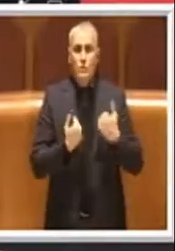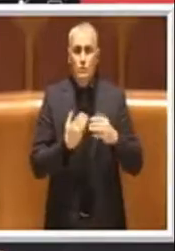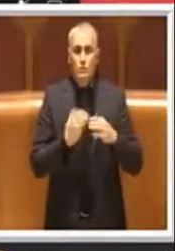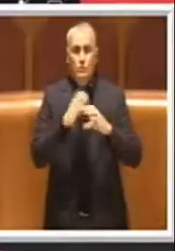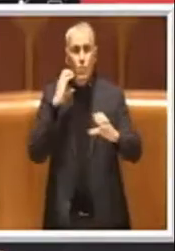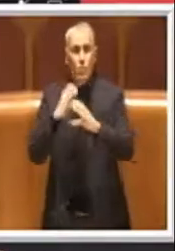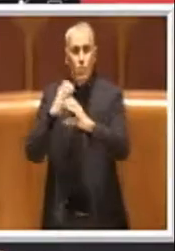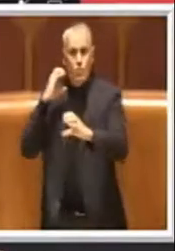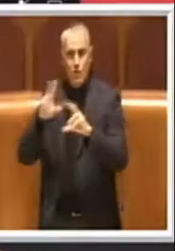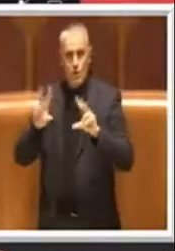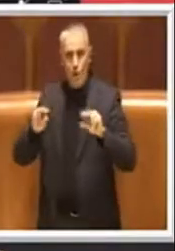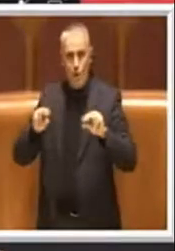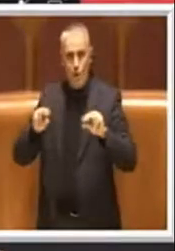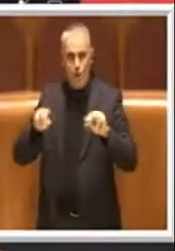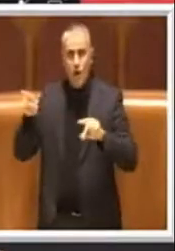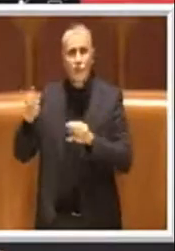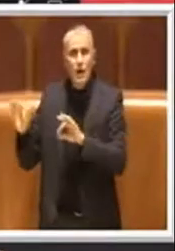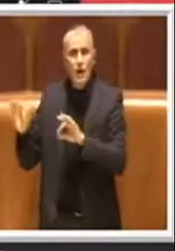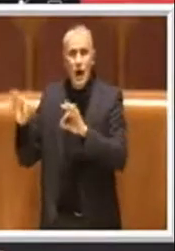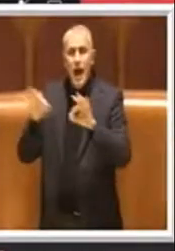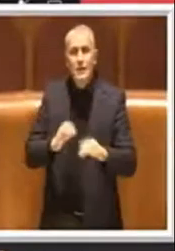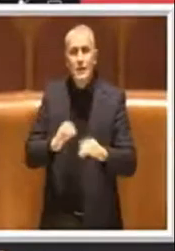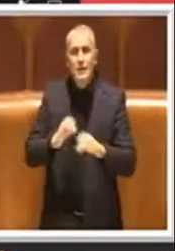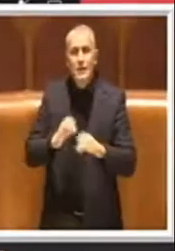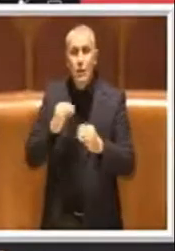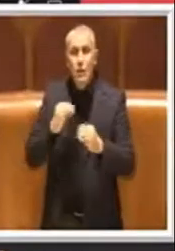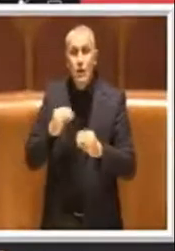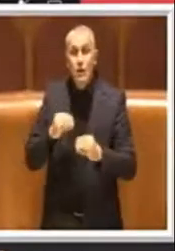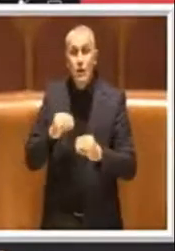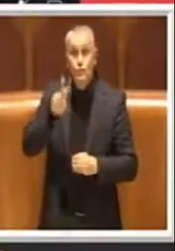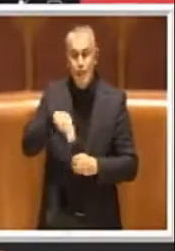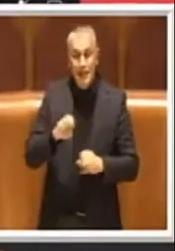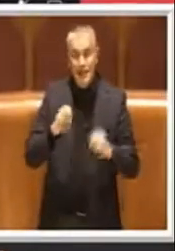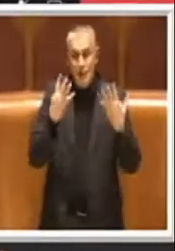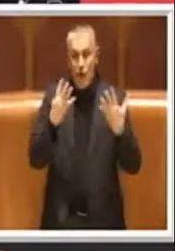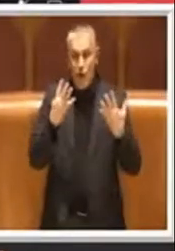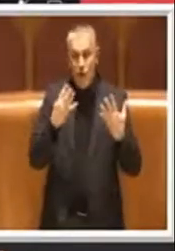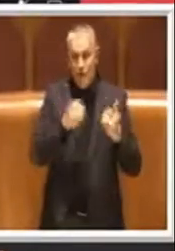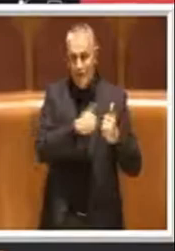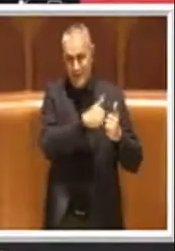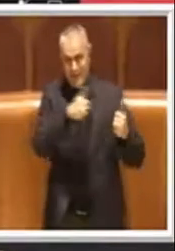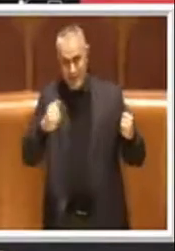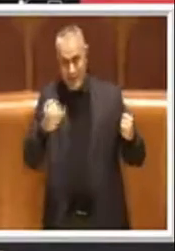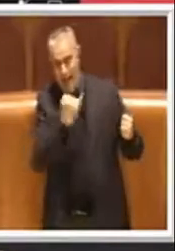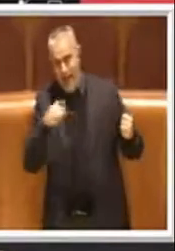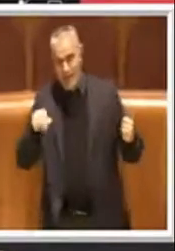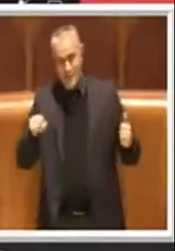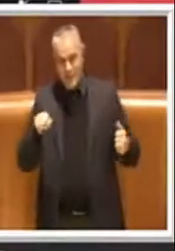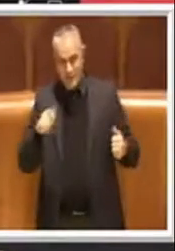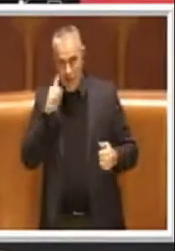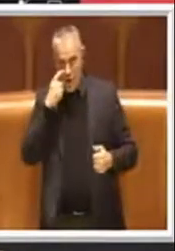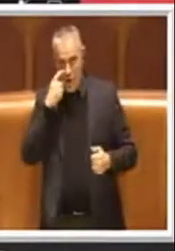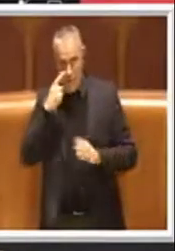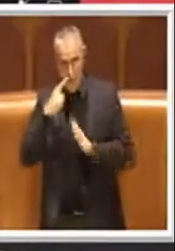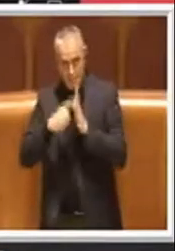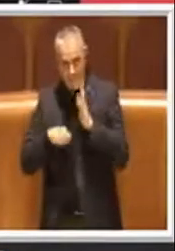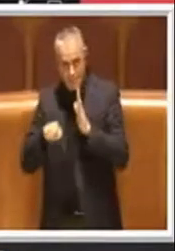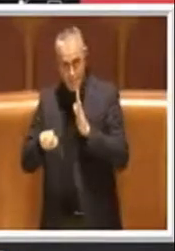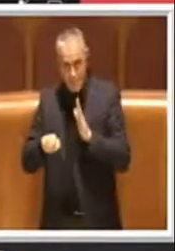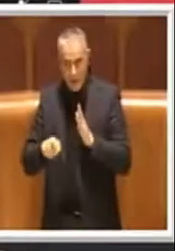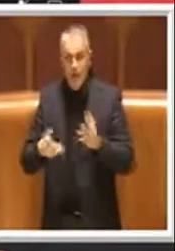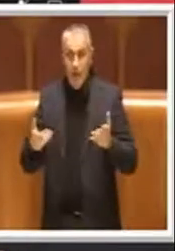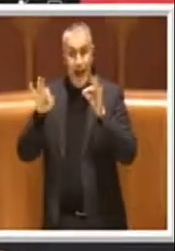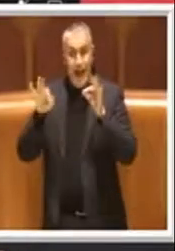arrivati a fine 2019 a novembre e poi sappiamo tutti quanti